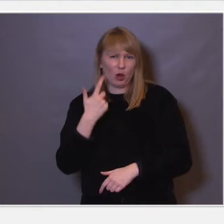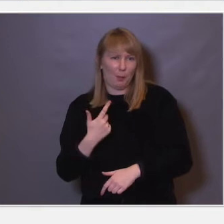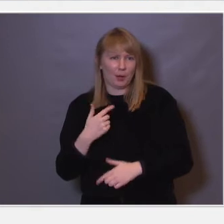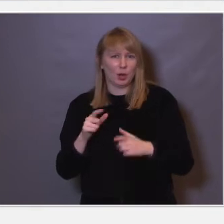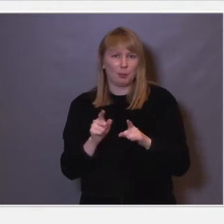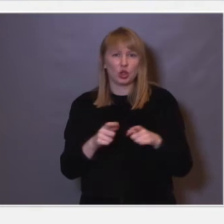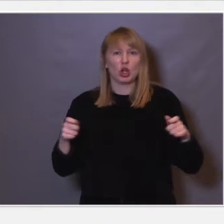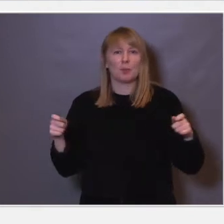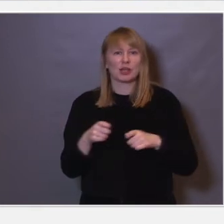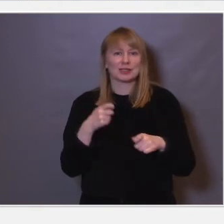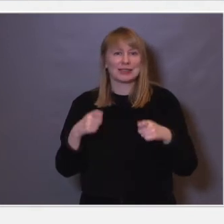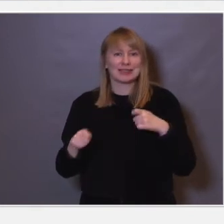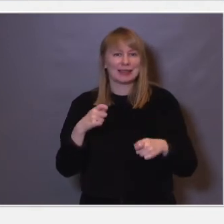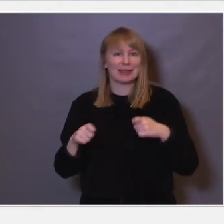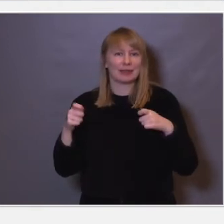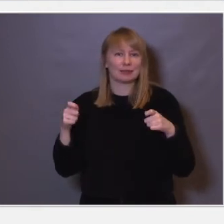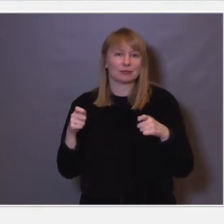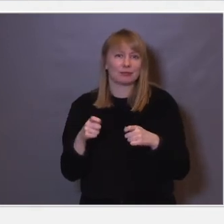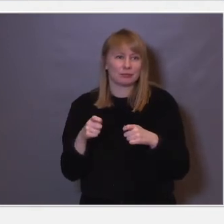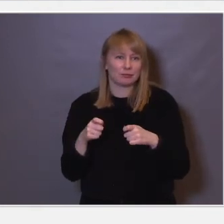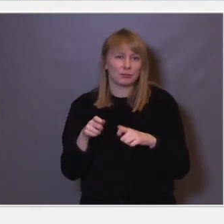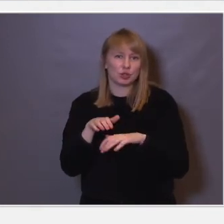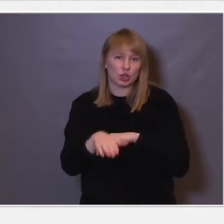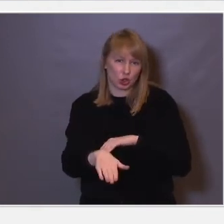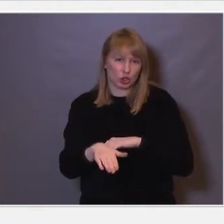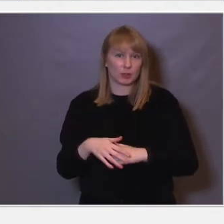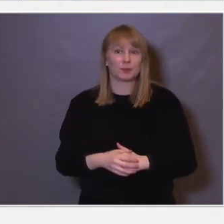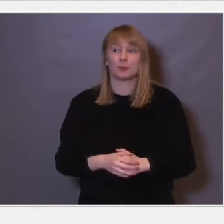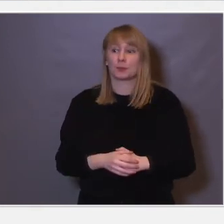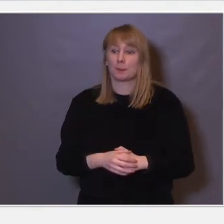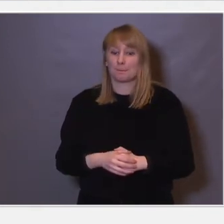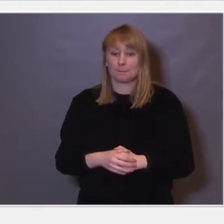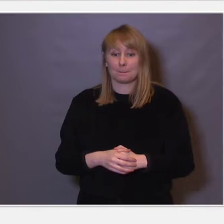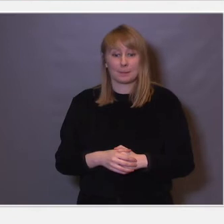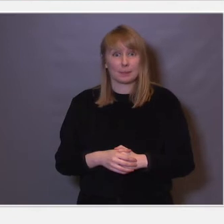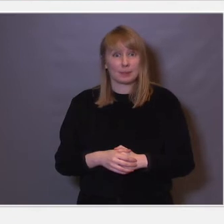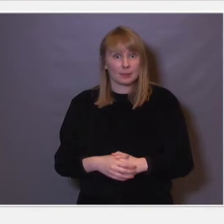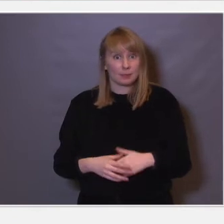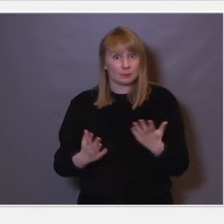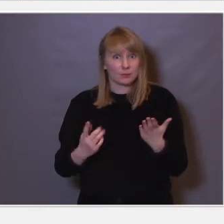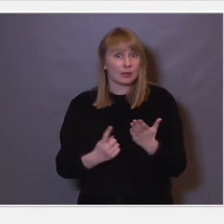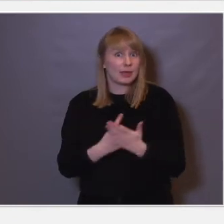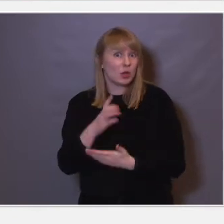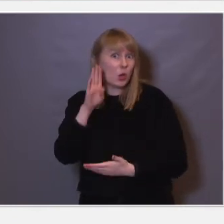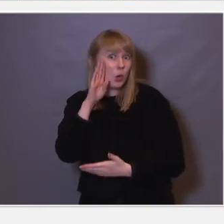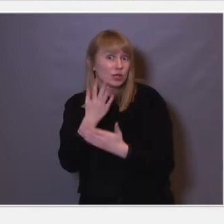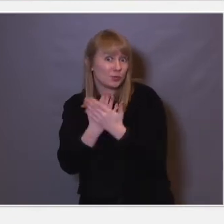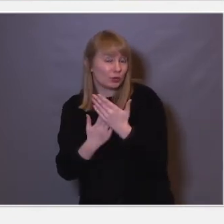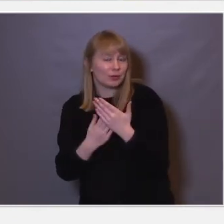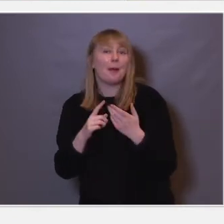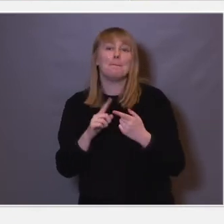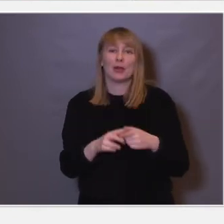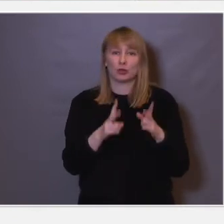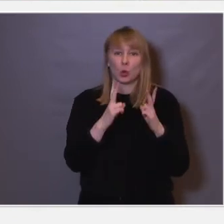denne plastisiteten da synker veldig. Så har man funnet ut at dette gjelder ikke bare det å høre språk, det gjelder også